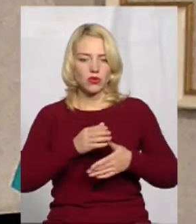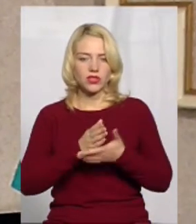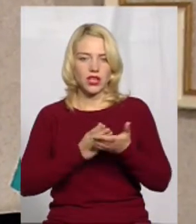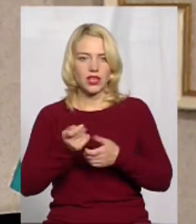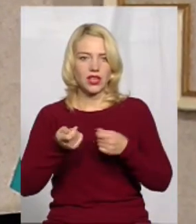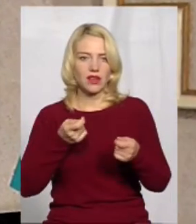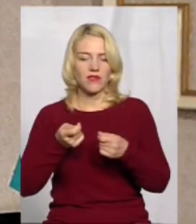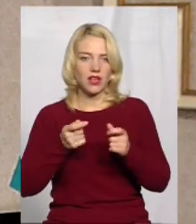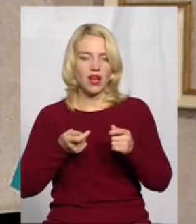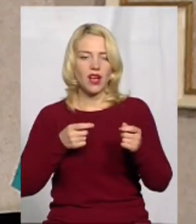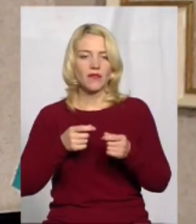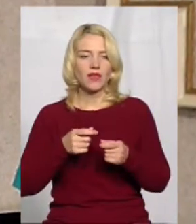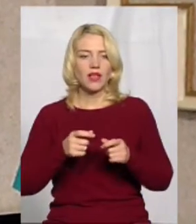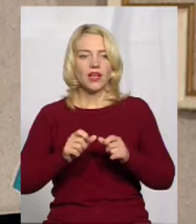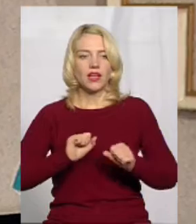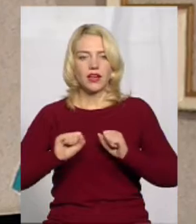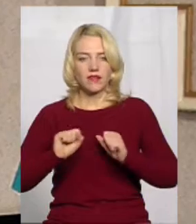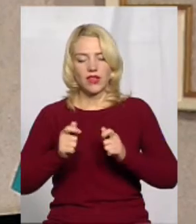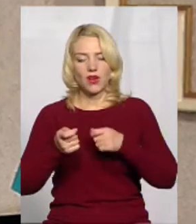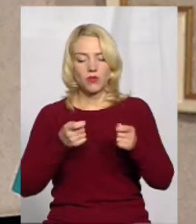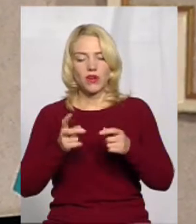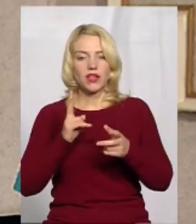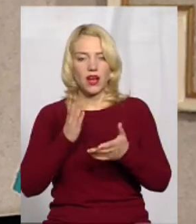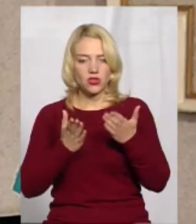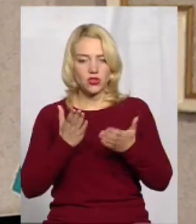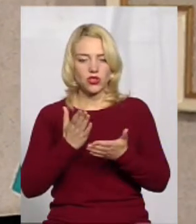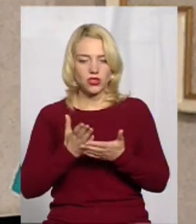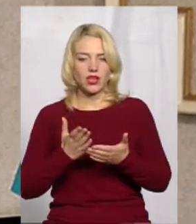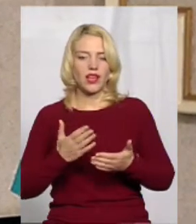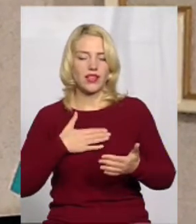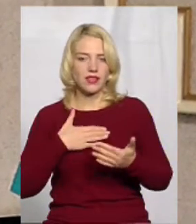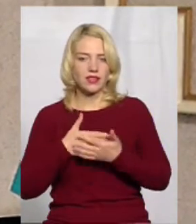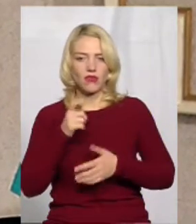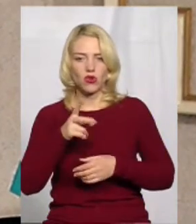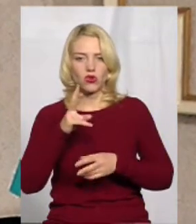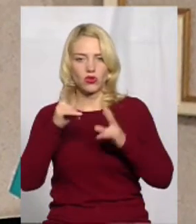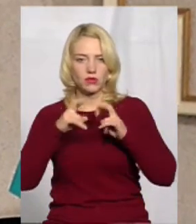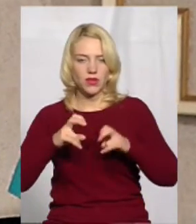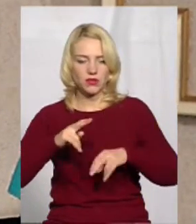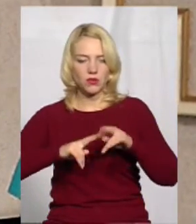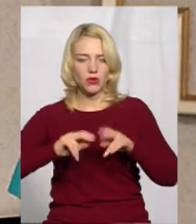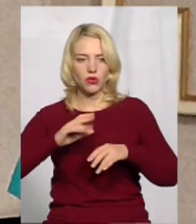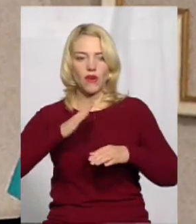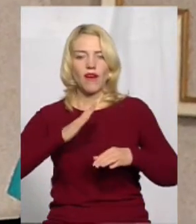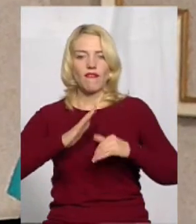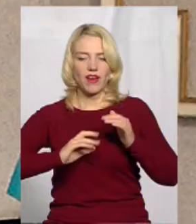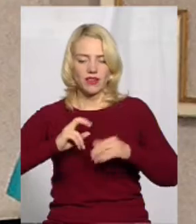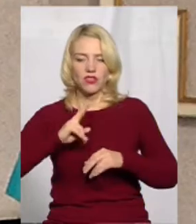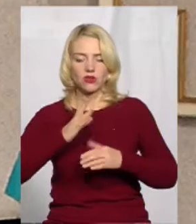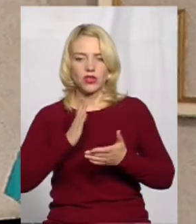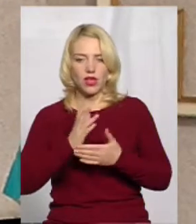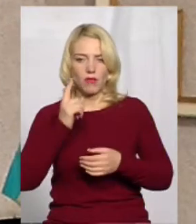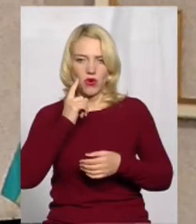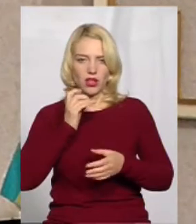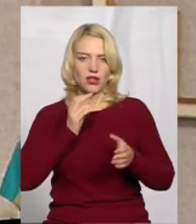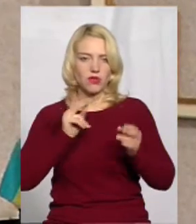Якщо такі ініціативні люди є, які розбираються в будівництві, які є фахівці, які є порядними і чесними людьми, бо там